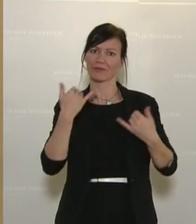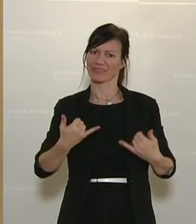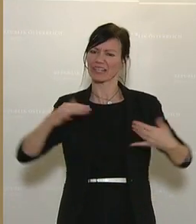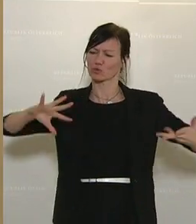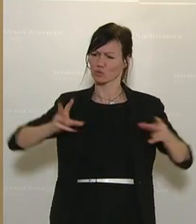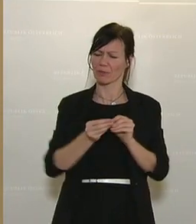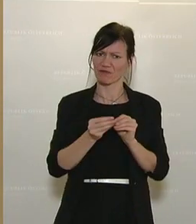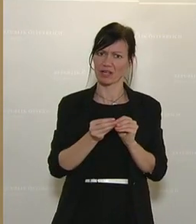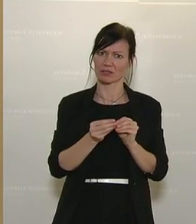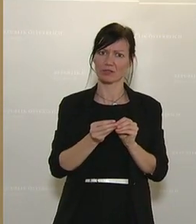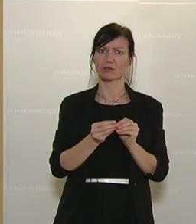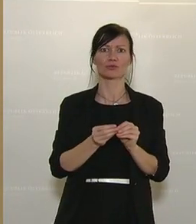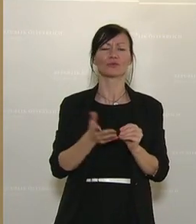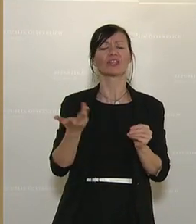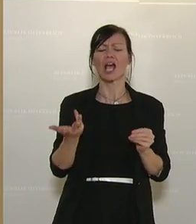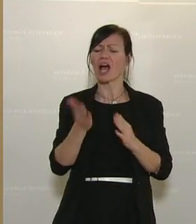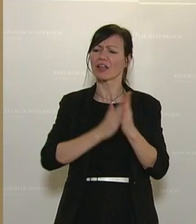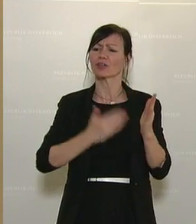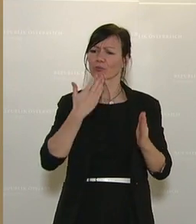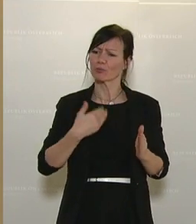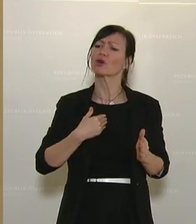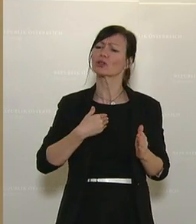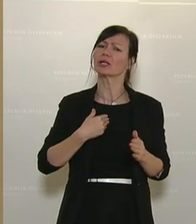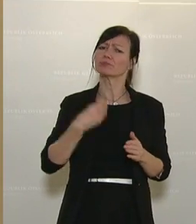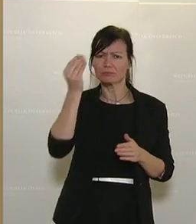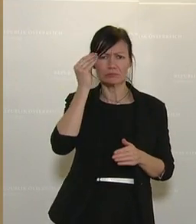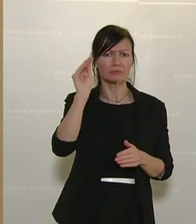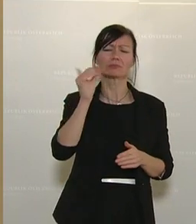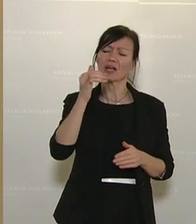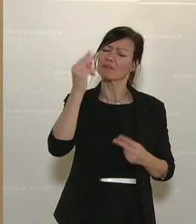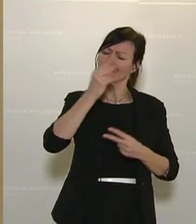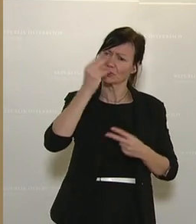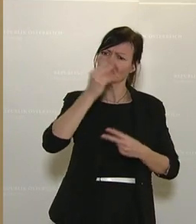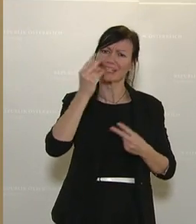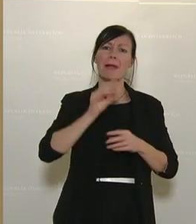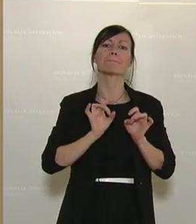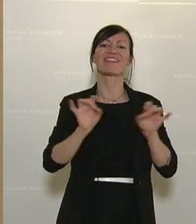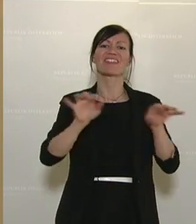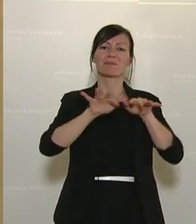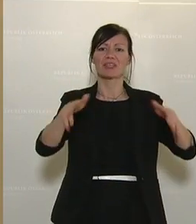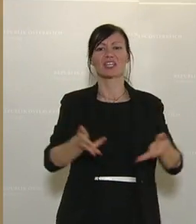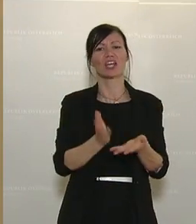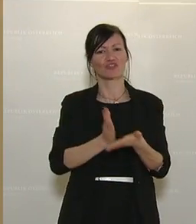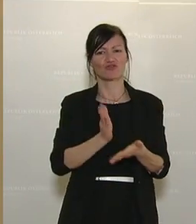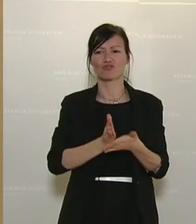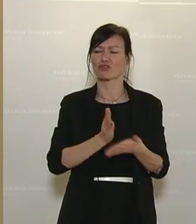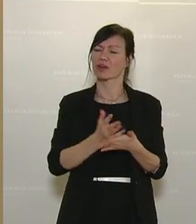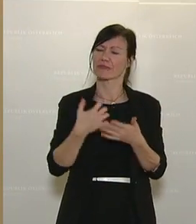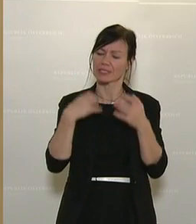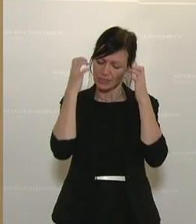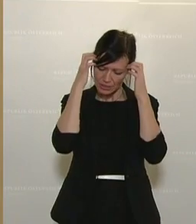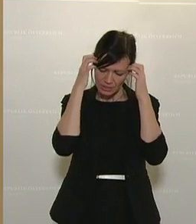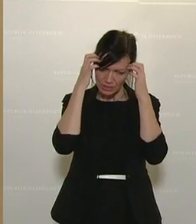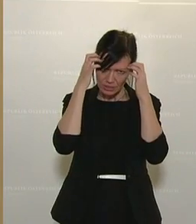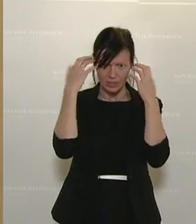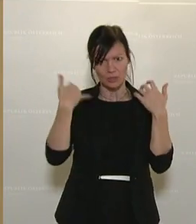festhalten, dass ich natürlich Verständnis habe, dass die Pandemie ein bisschen an den Nerven zehrt, an uns allen. Da geht